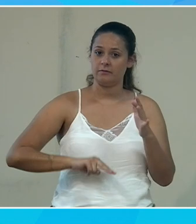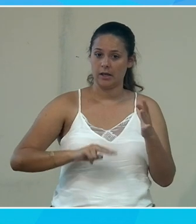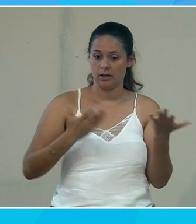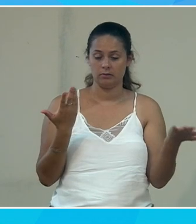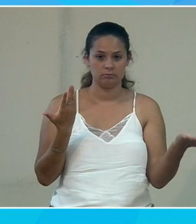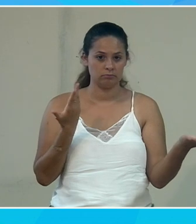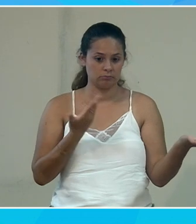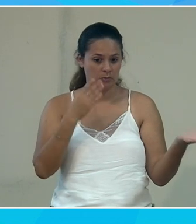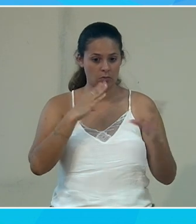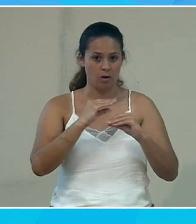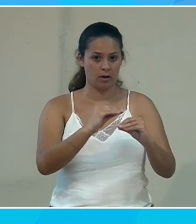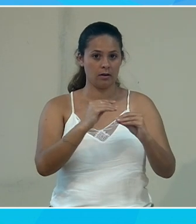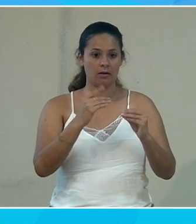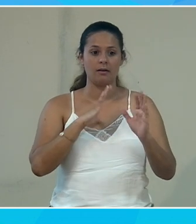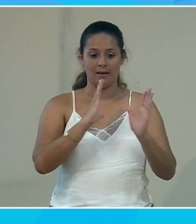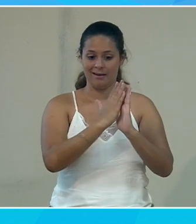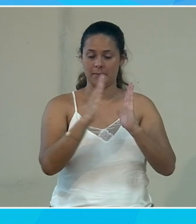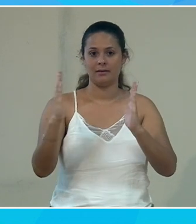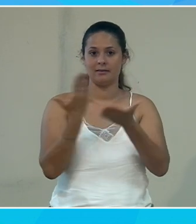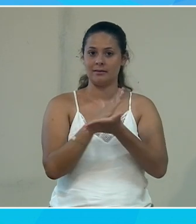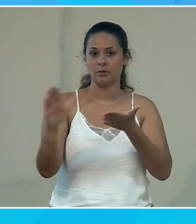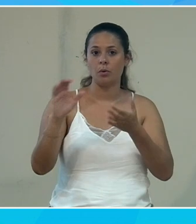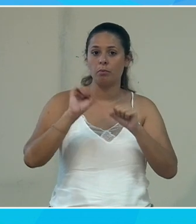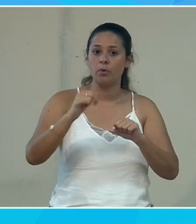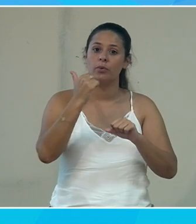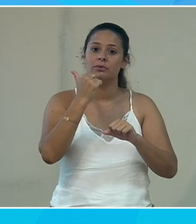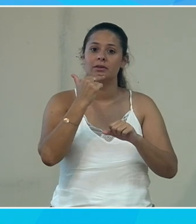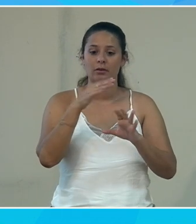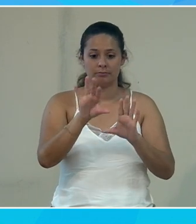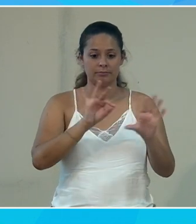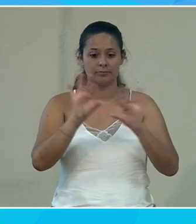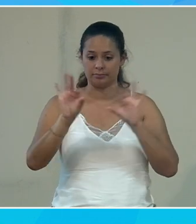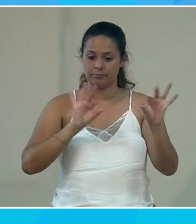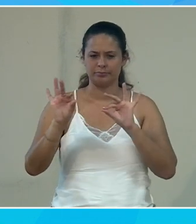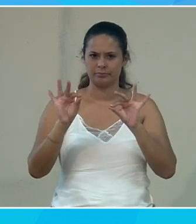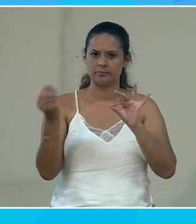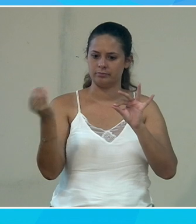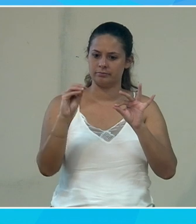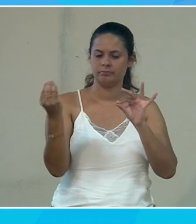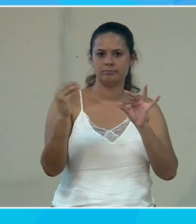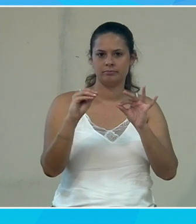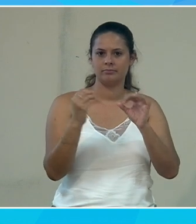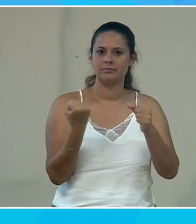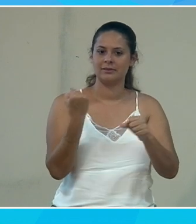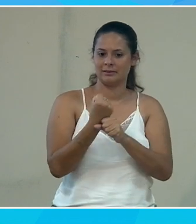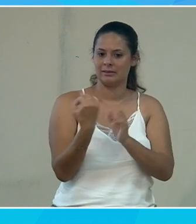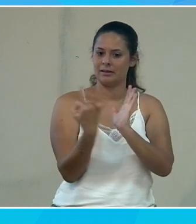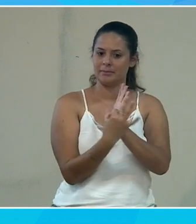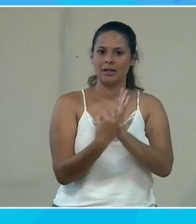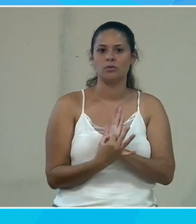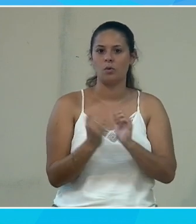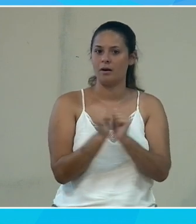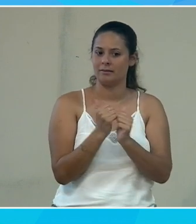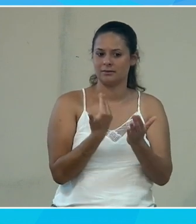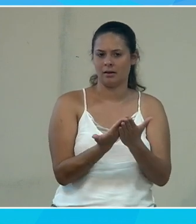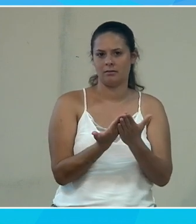on a par exemple des librairies gratuites qui permettent aux utilisateurs de récupérer ce type de composants et de créer des applications avec ces composants